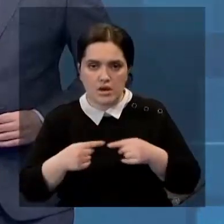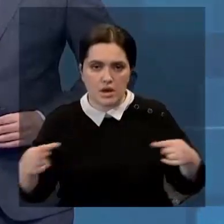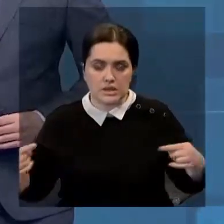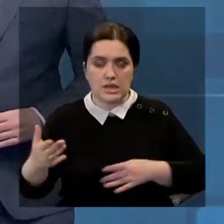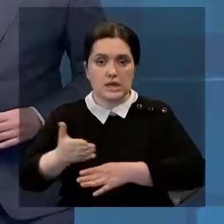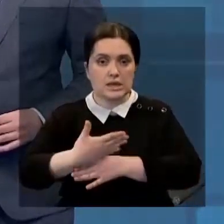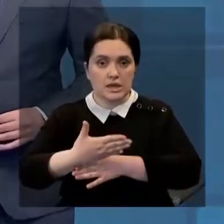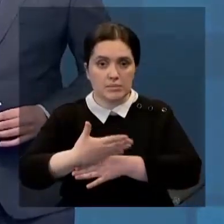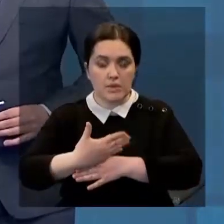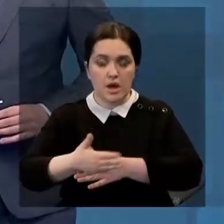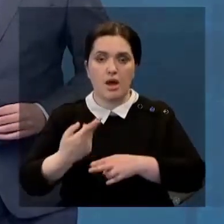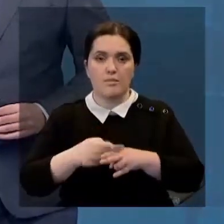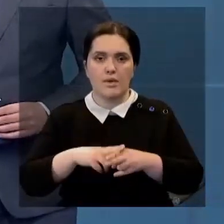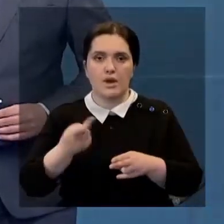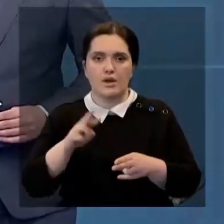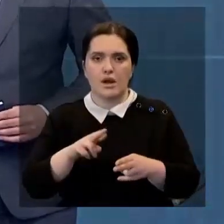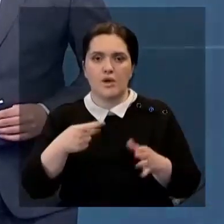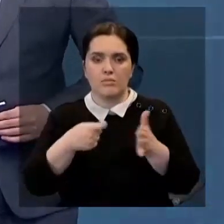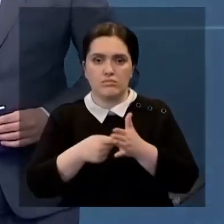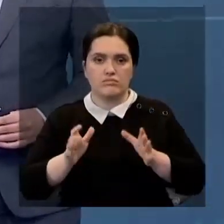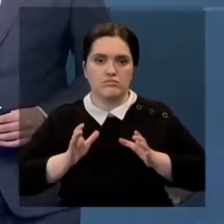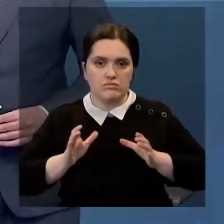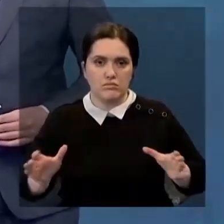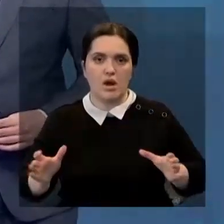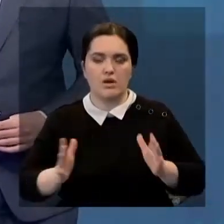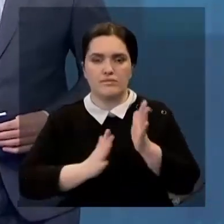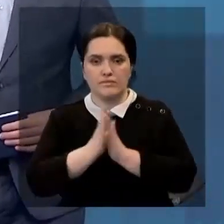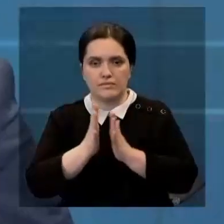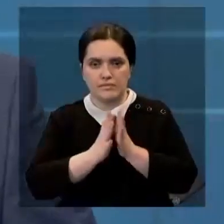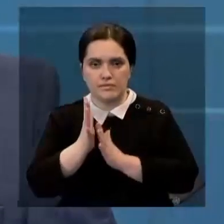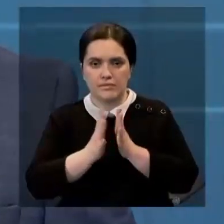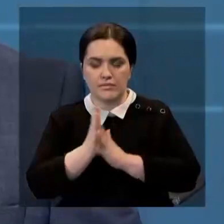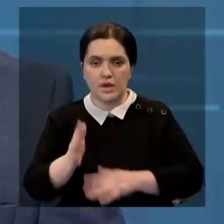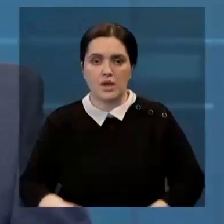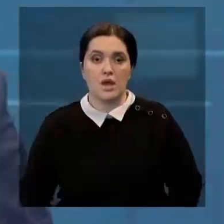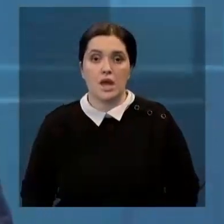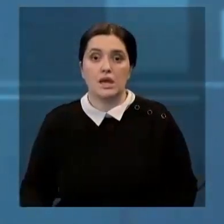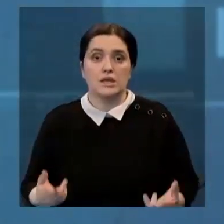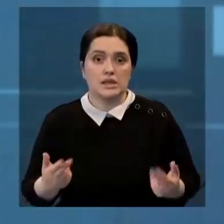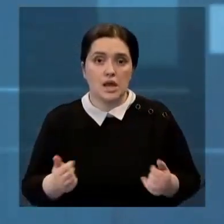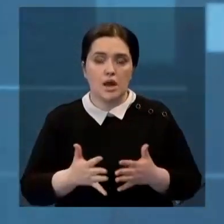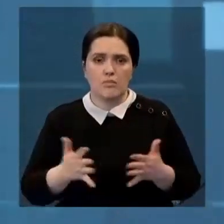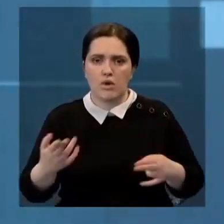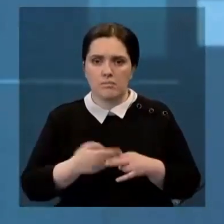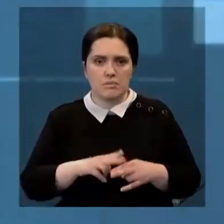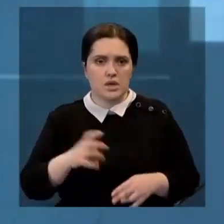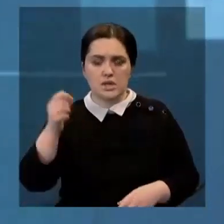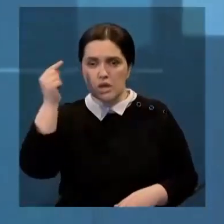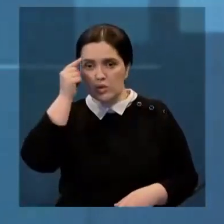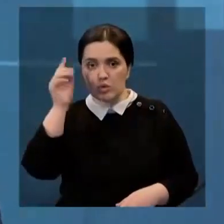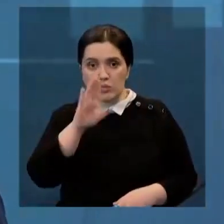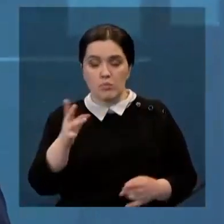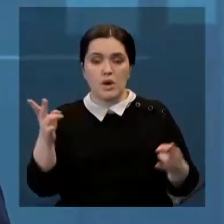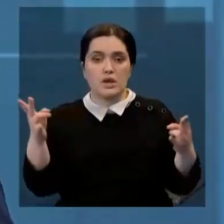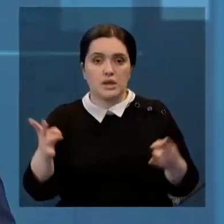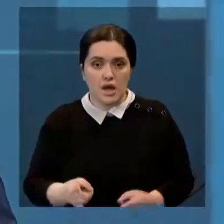А пойменные луга обращаются в богатейшие синокосные угодья. Конечно, большинство об этом и не думают. А надо бы